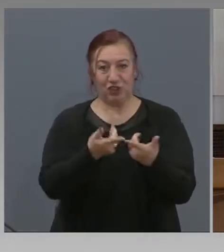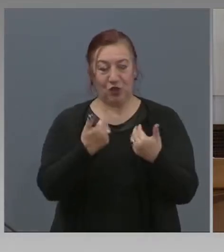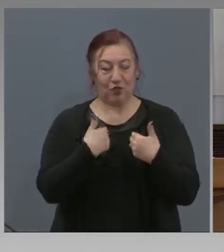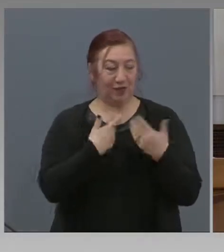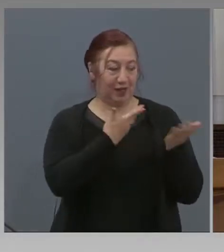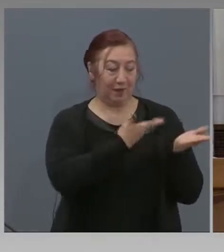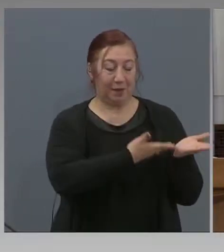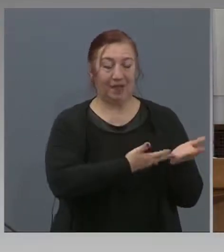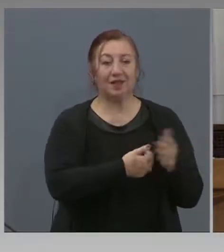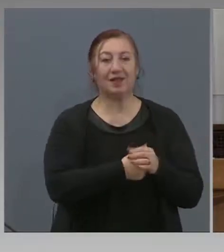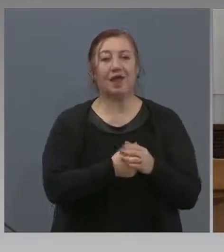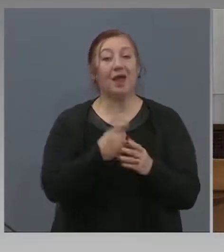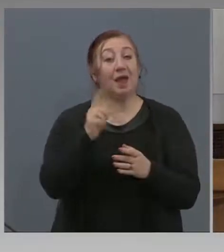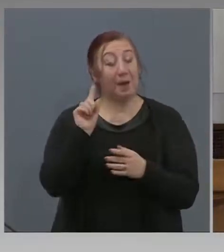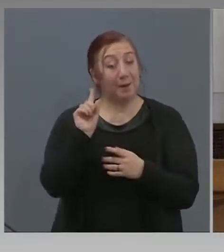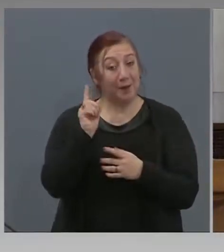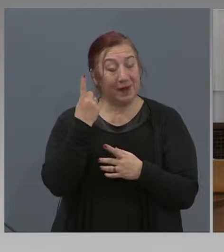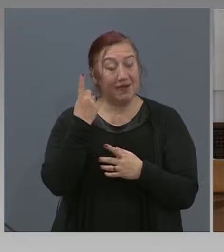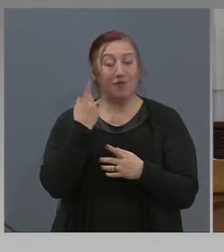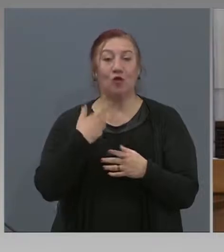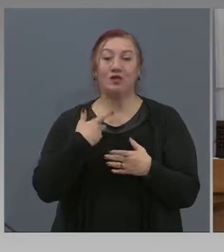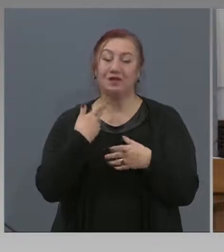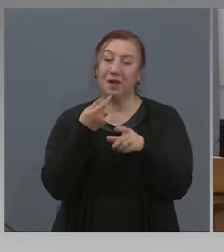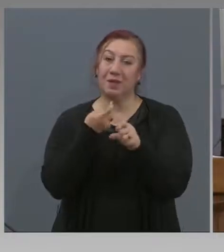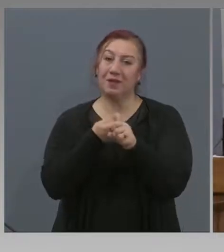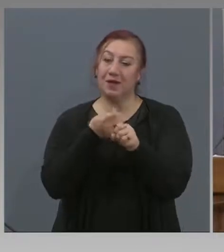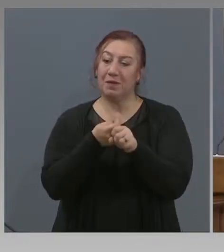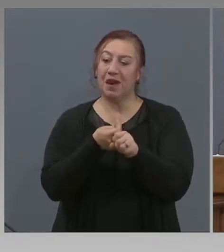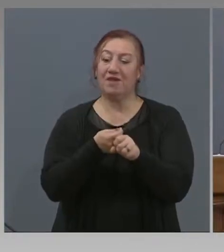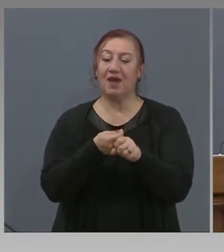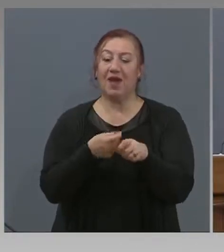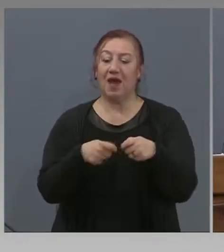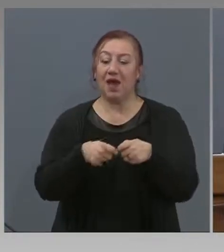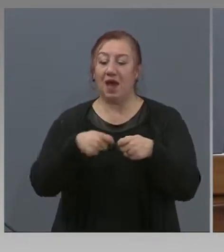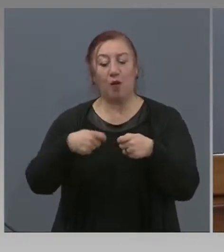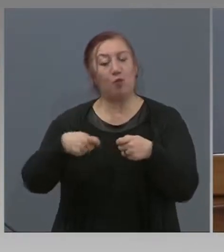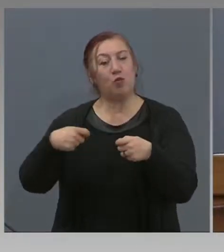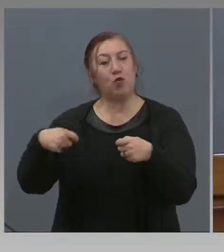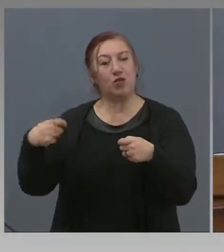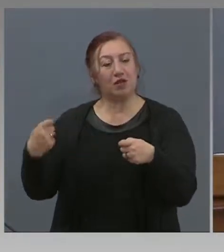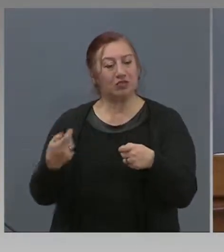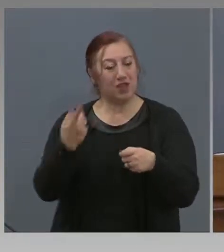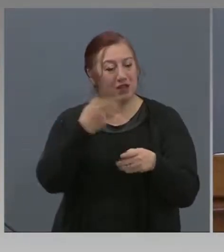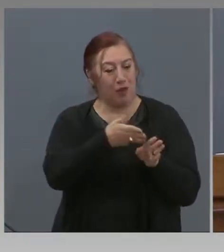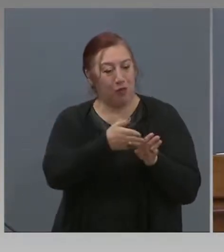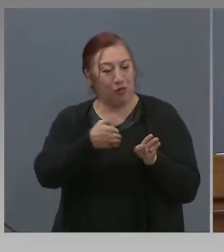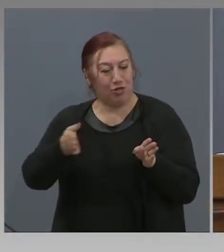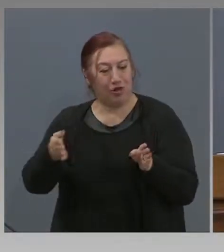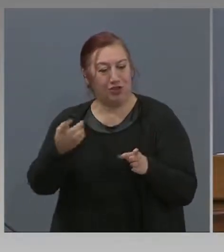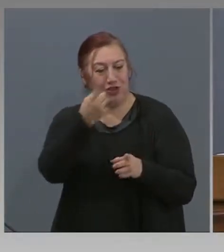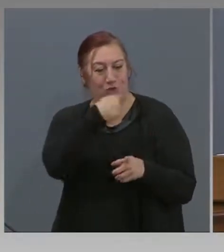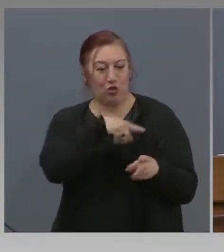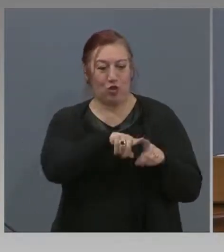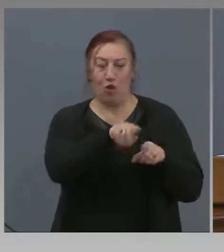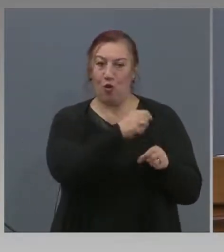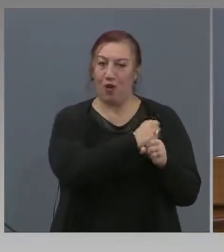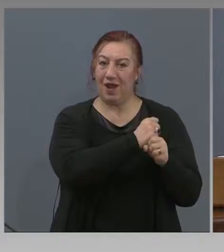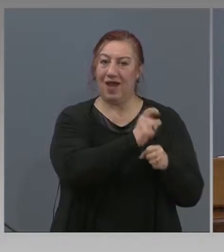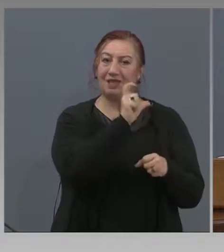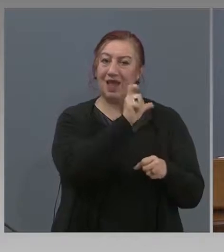Първо да направя така продължение от това, което каза колешката Сачева, да